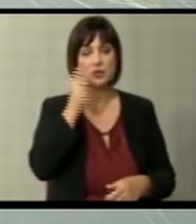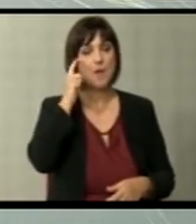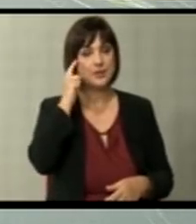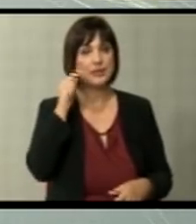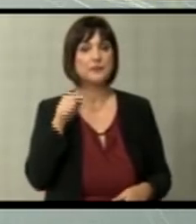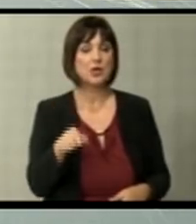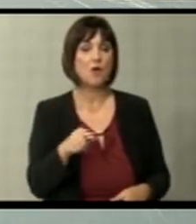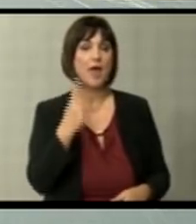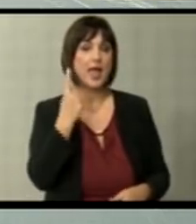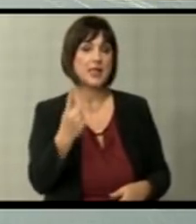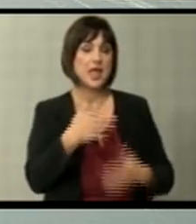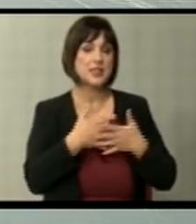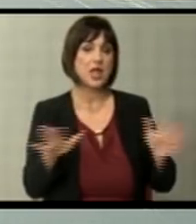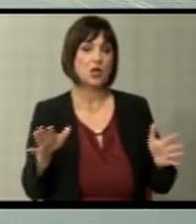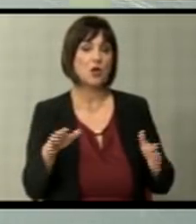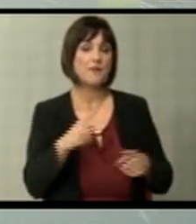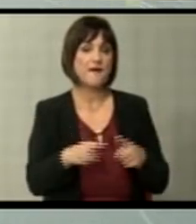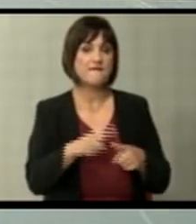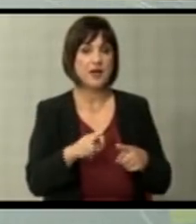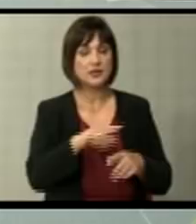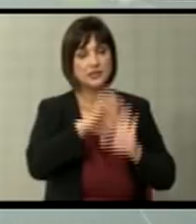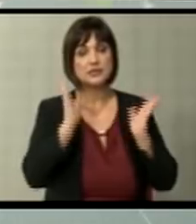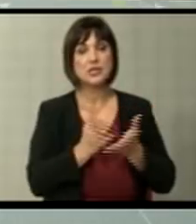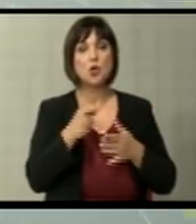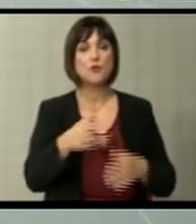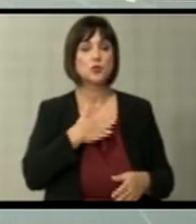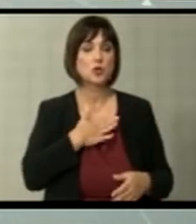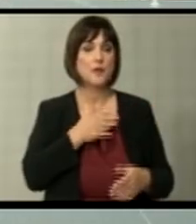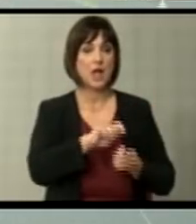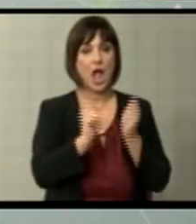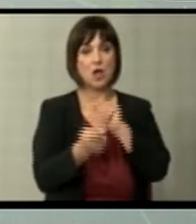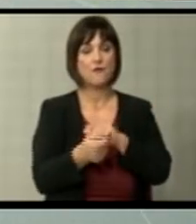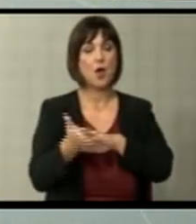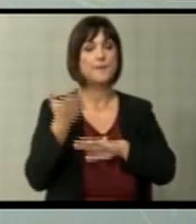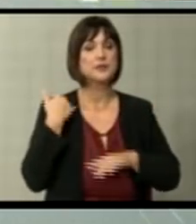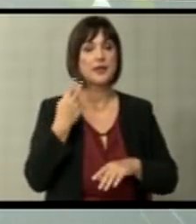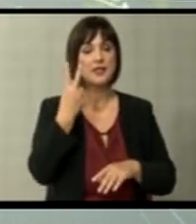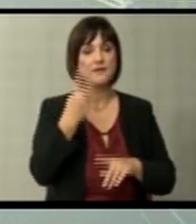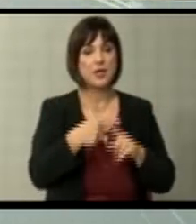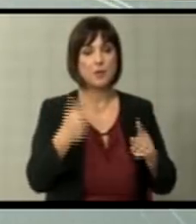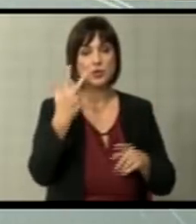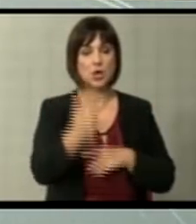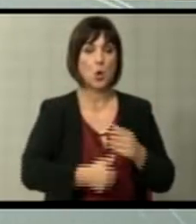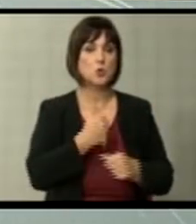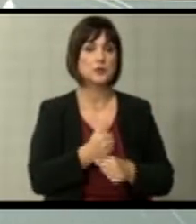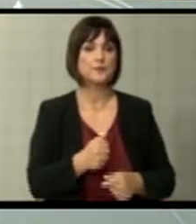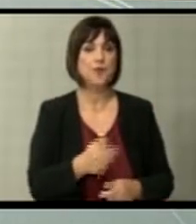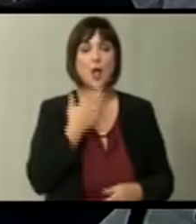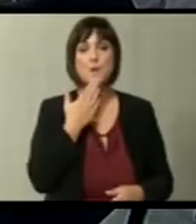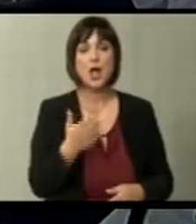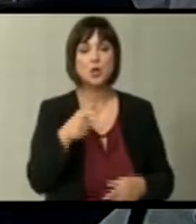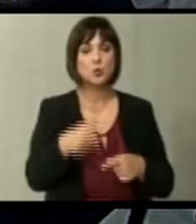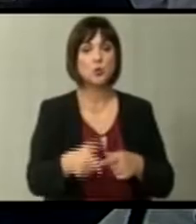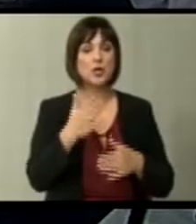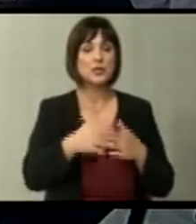дека тоа е еден од најголемите фалинки на се тоа што го имаме како реформа во изминатите две и по три годи. Благодарам.